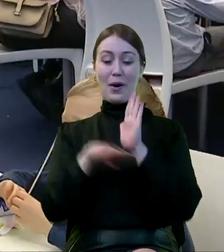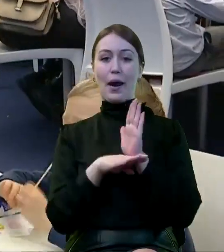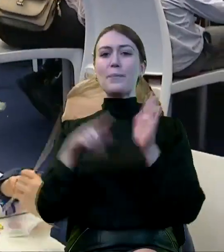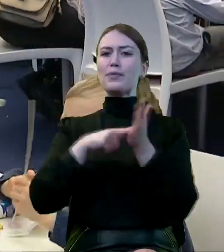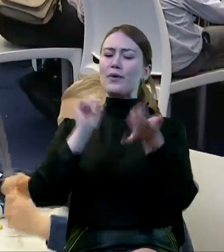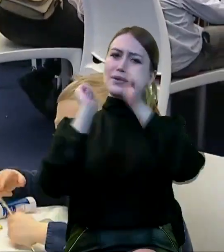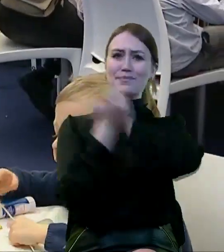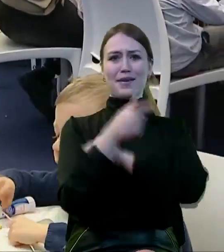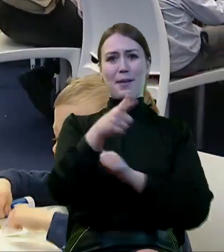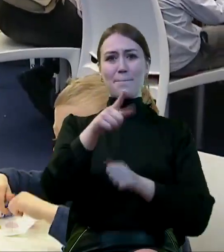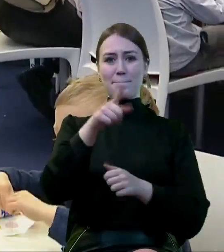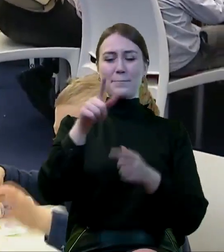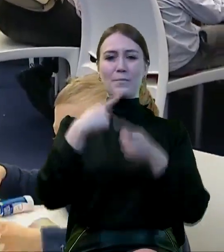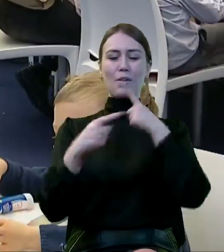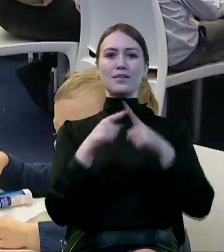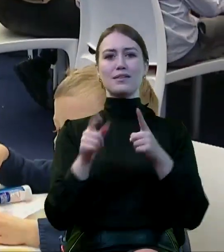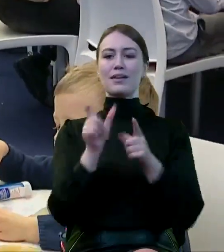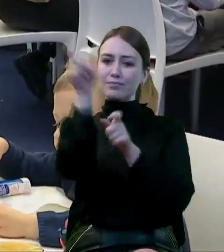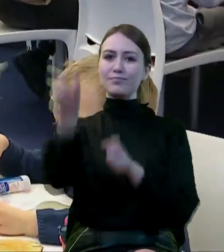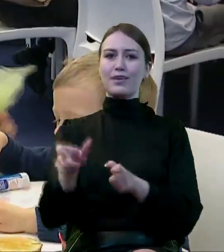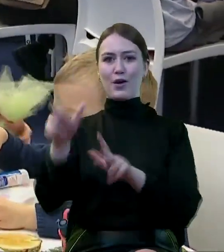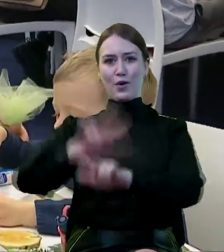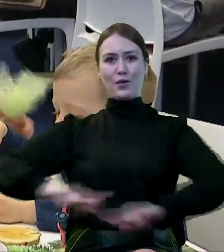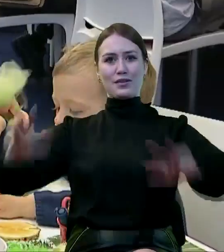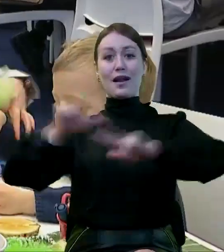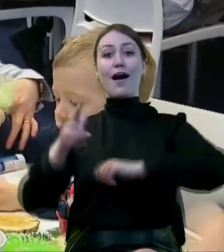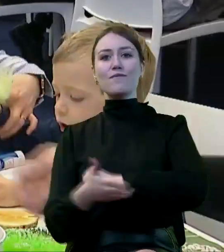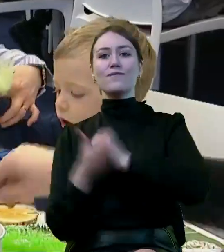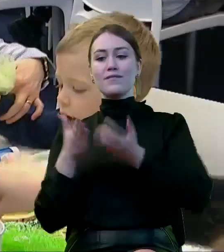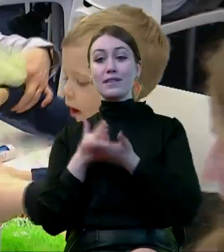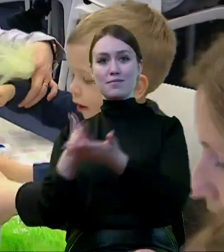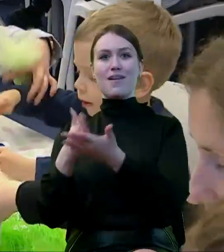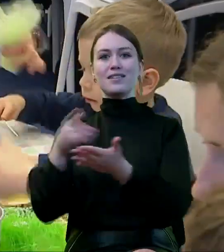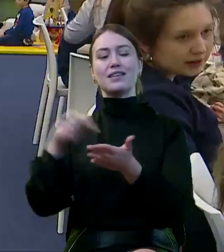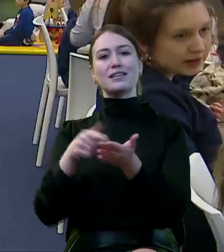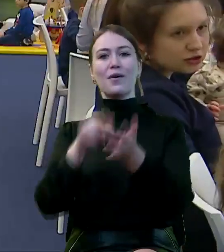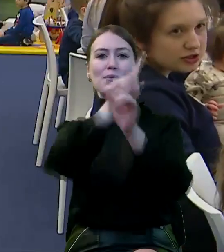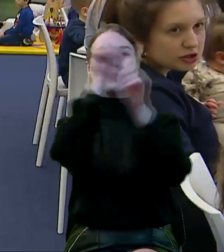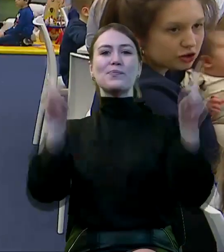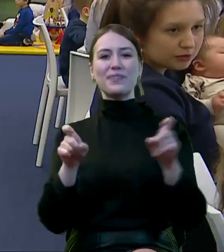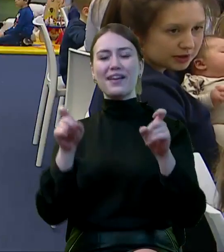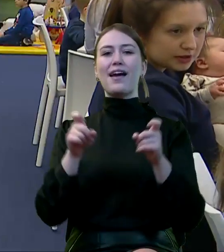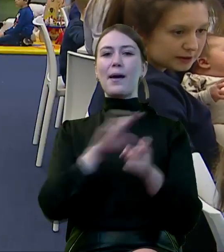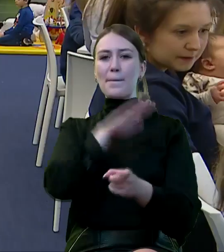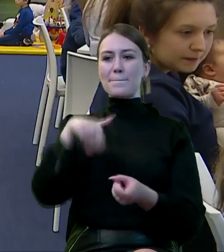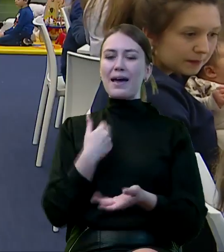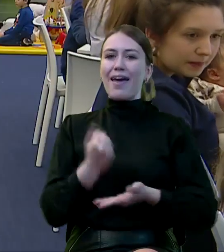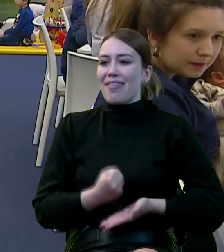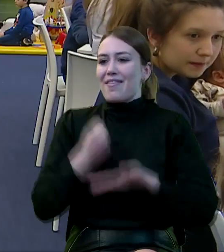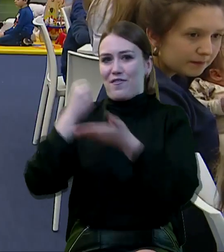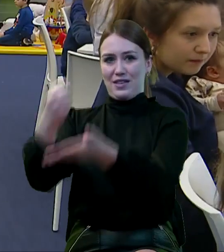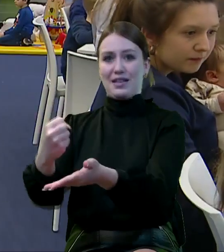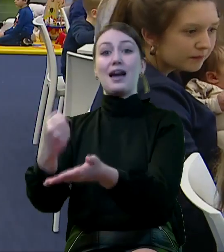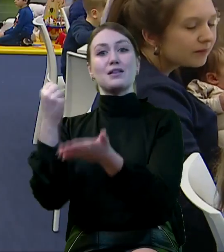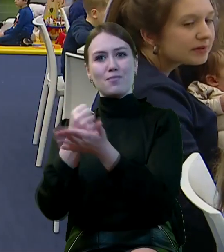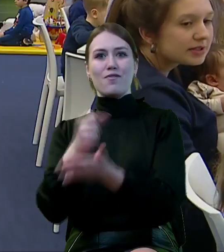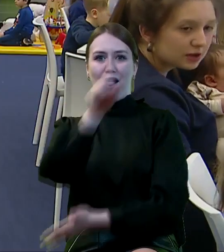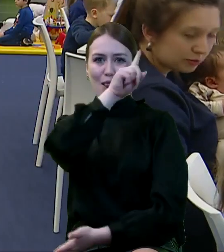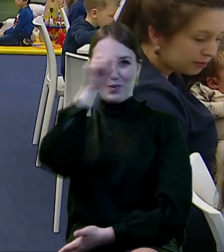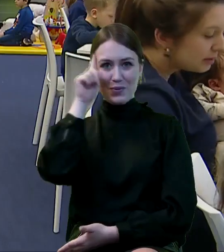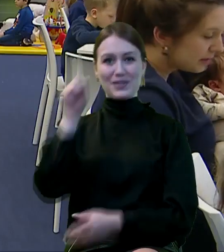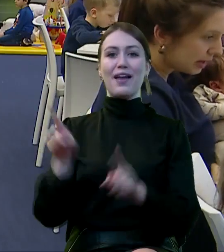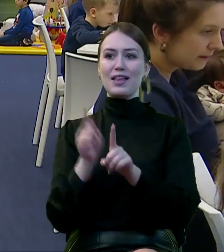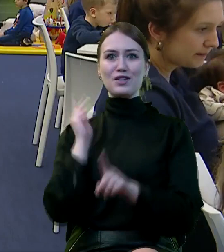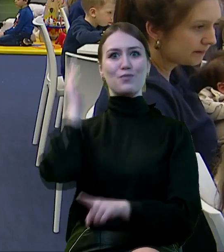te zmieniły obraz polityki państwa wobec rodziny. Wsparcie rodzin zaczęto definiować jako inwestycje w kapitał ludzki,